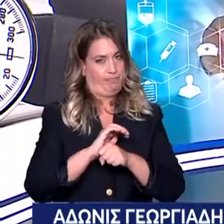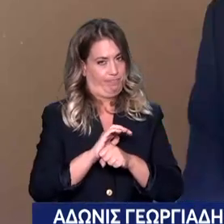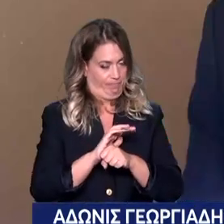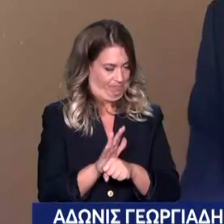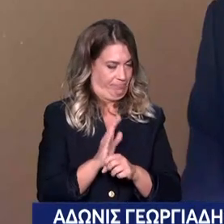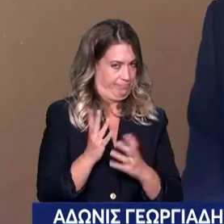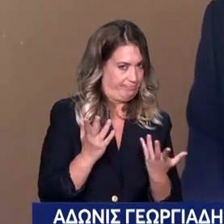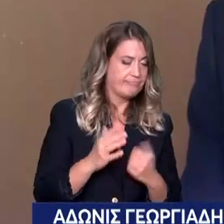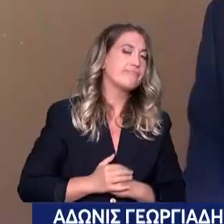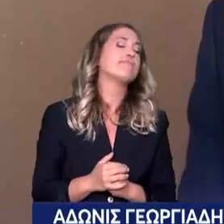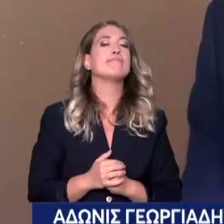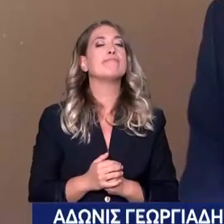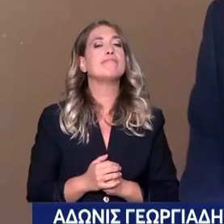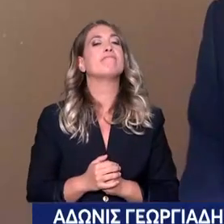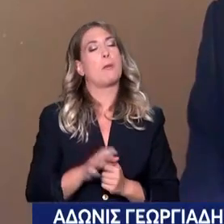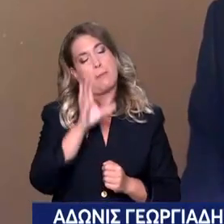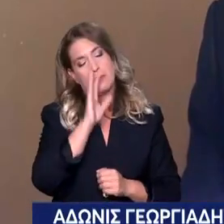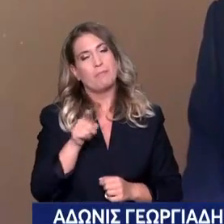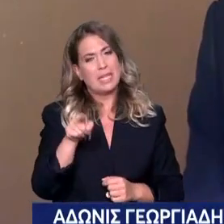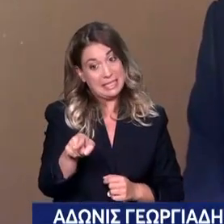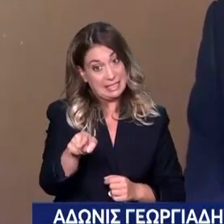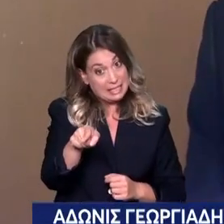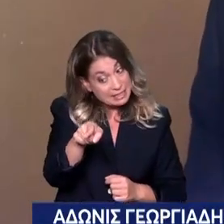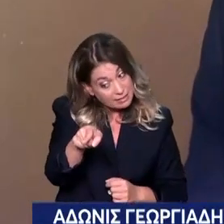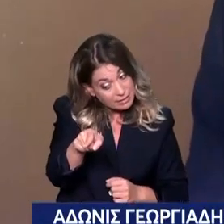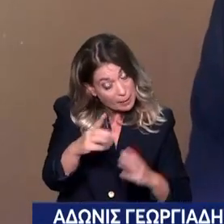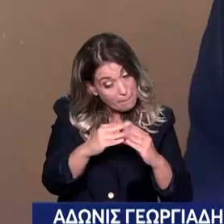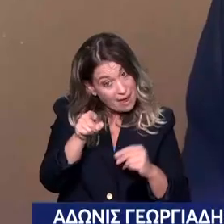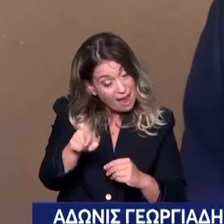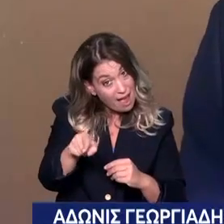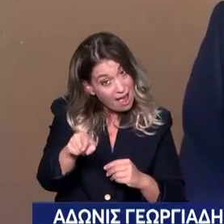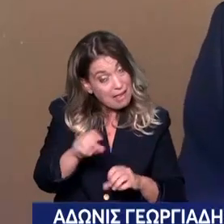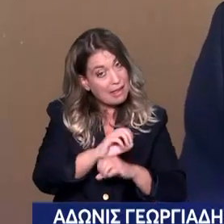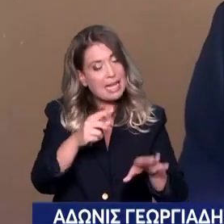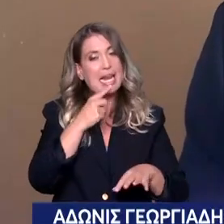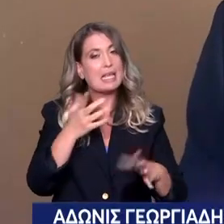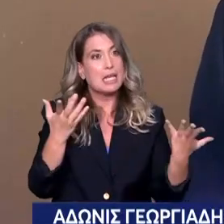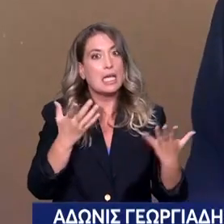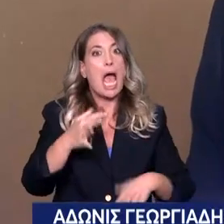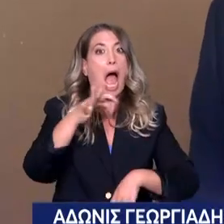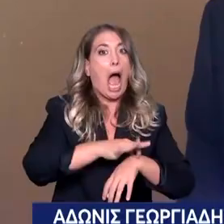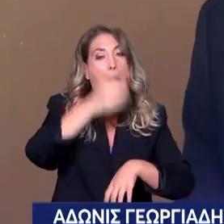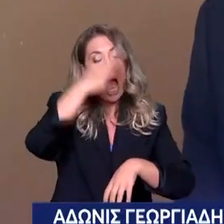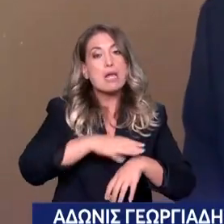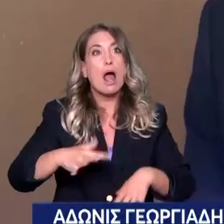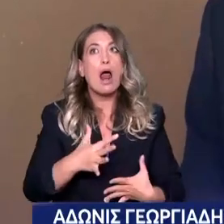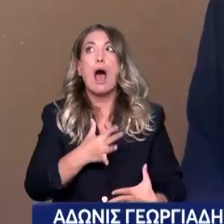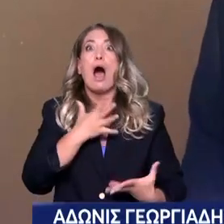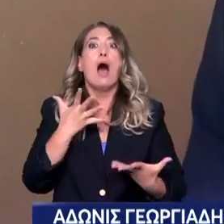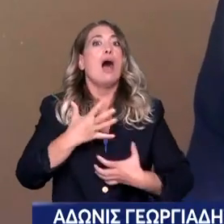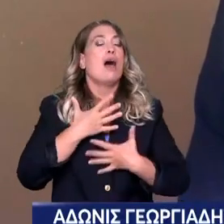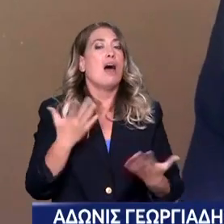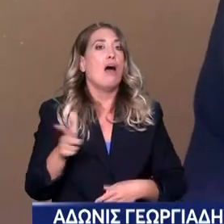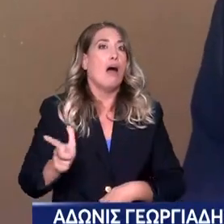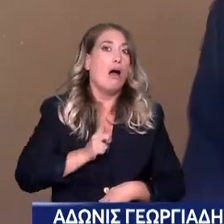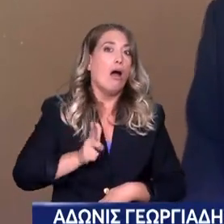σε εσάς, στο νοικοπή σας, στο Δελτίο, που έλεγε. Σε απόγνωση ασθενείς αναμένουν έως και 8 ώρες